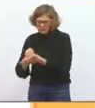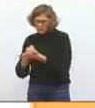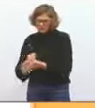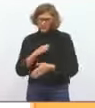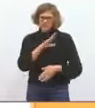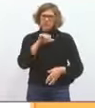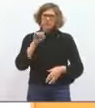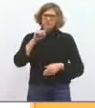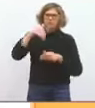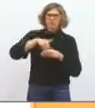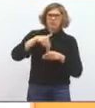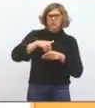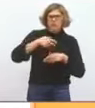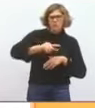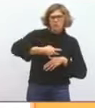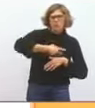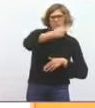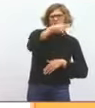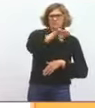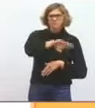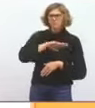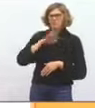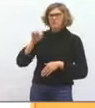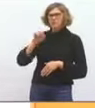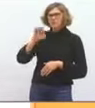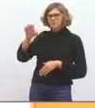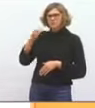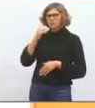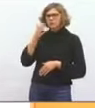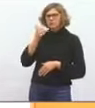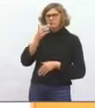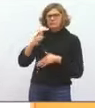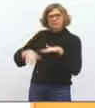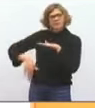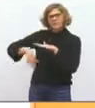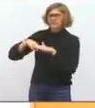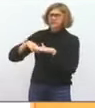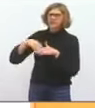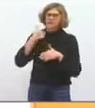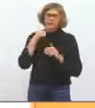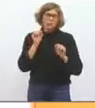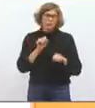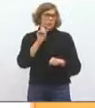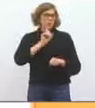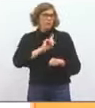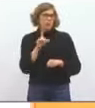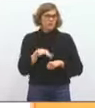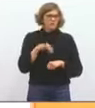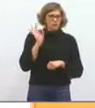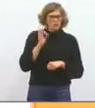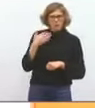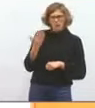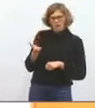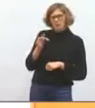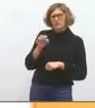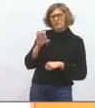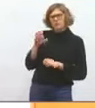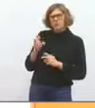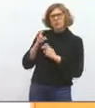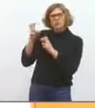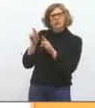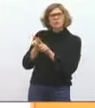parce que le FSE n'arrive pas à répondre. Donc, un des choix qu'on pourrait faire, c'est d'abonder le FSE. Donc, je ça me paraît